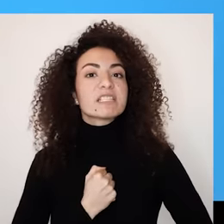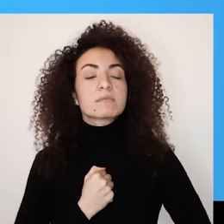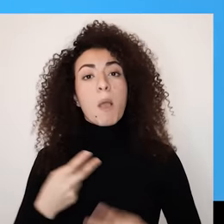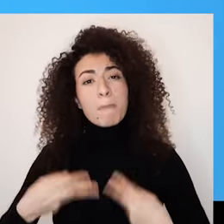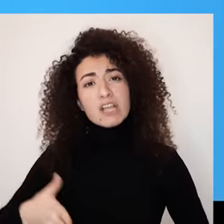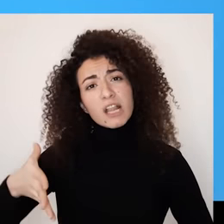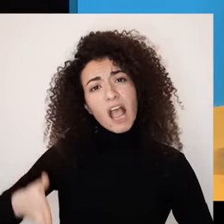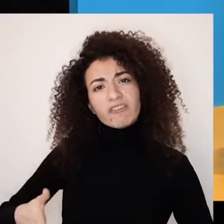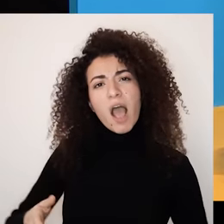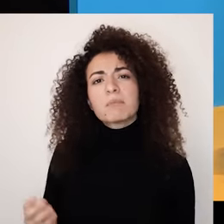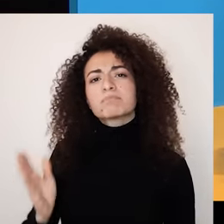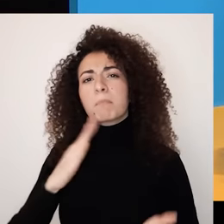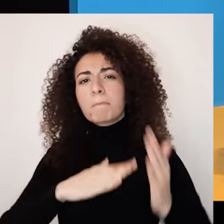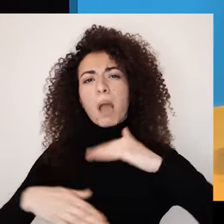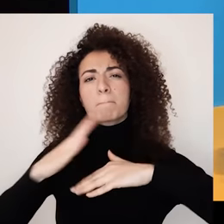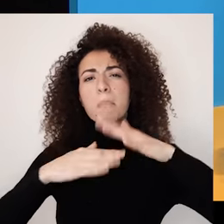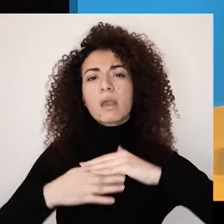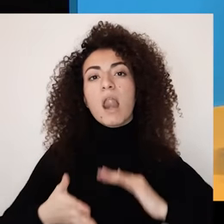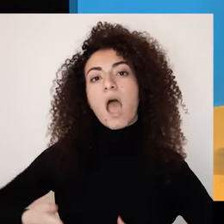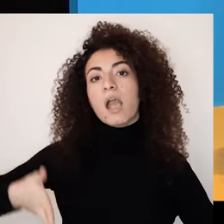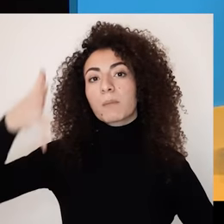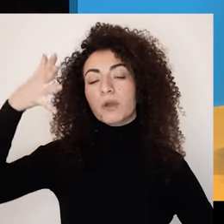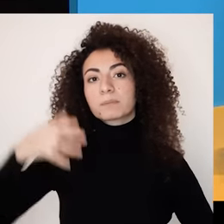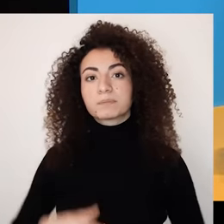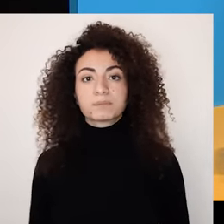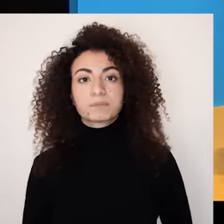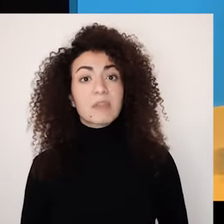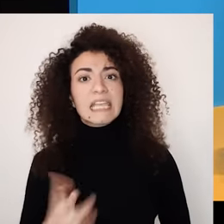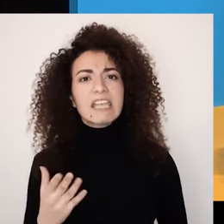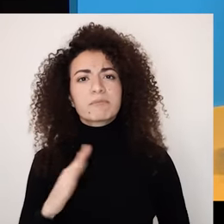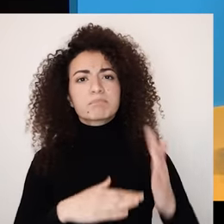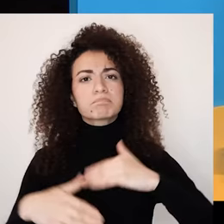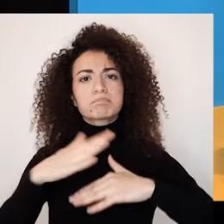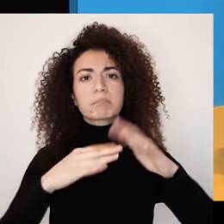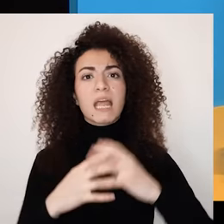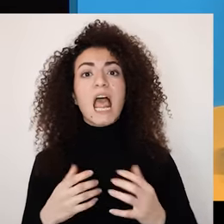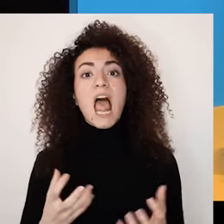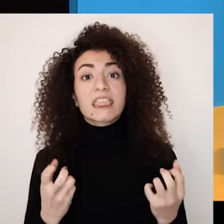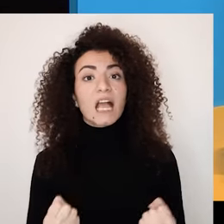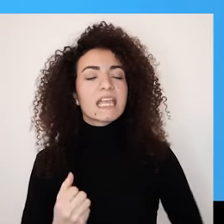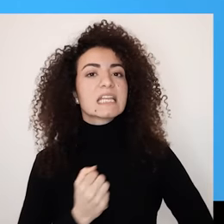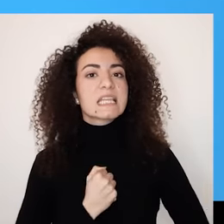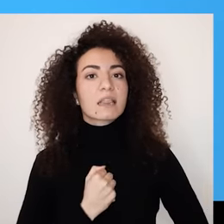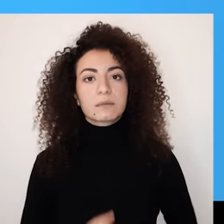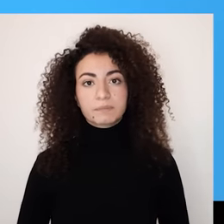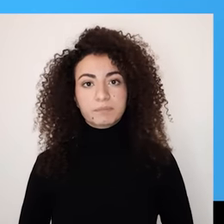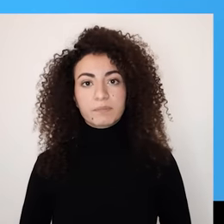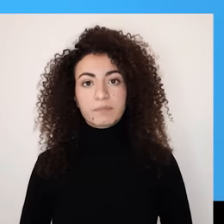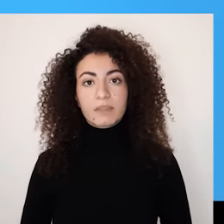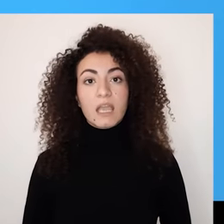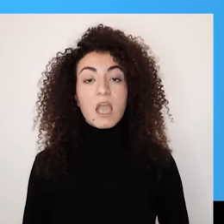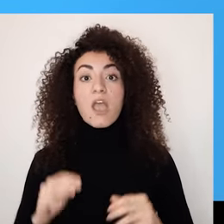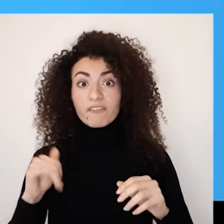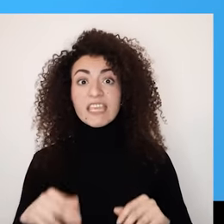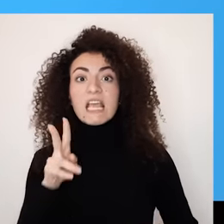بلوغ سنالوش ولكن كيف يبنى تقدير الزيت بطريقة ملموسة وواضحة أكتر؟ تقدير الزيت